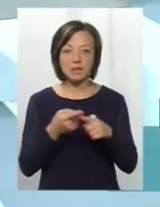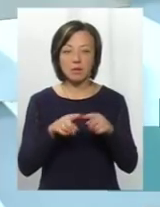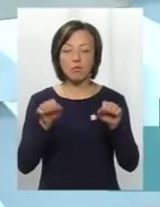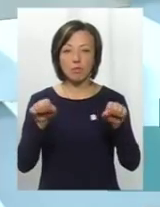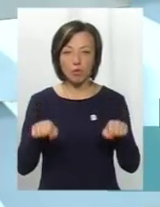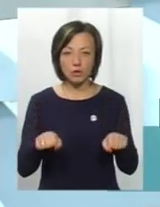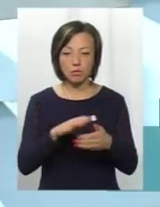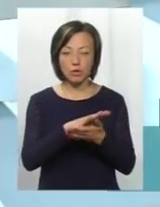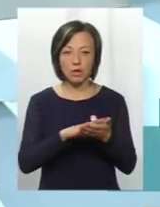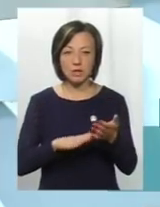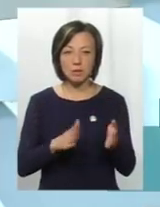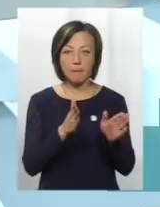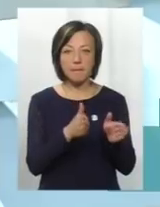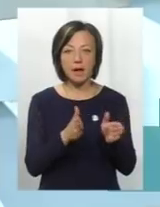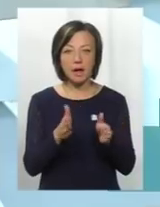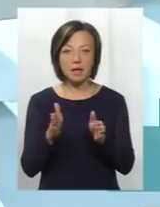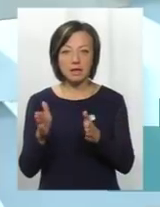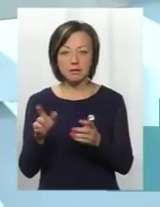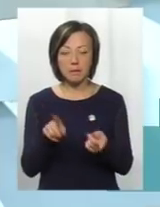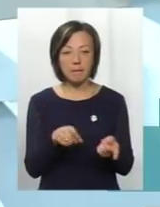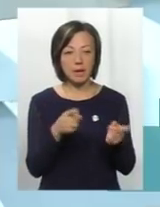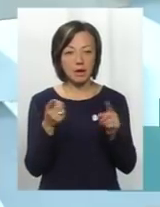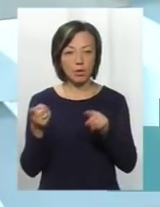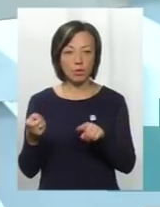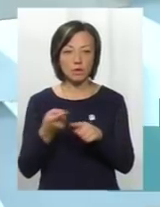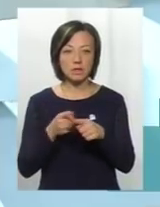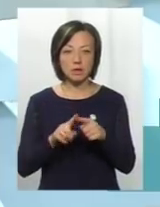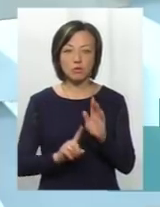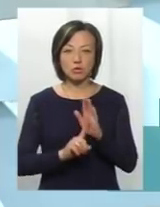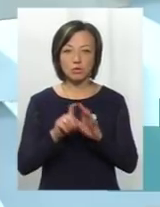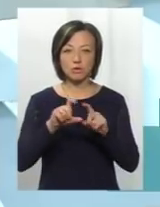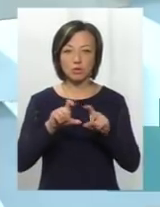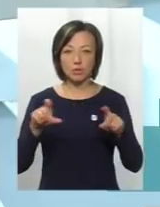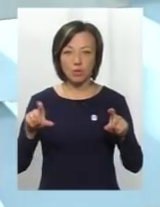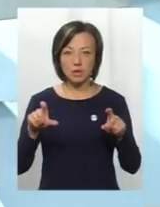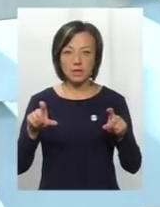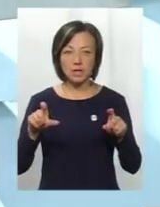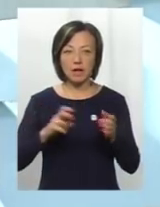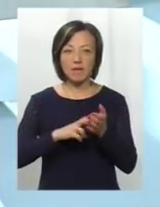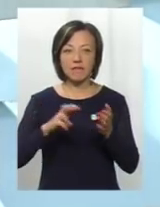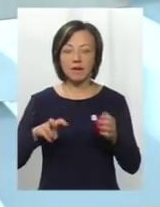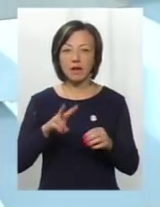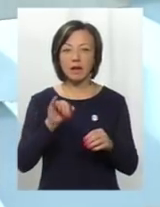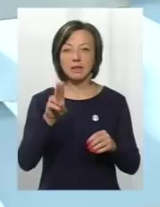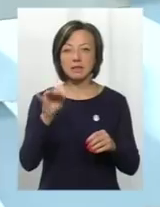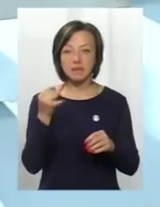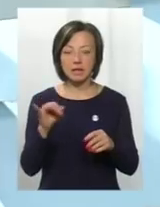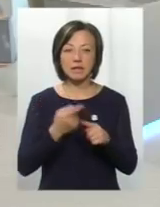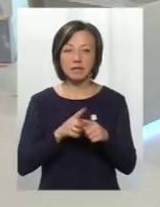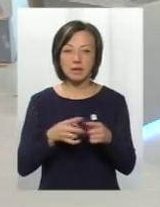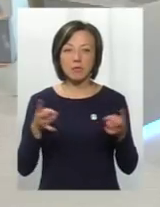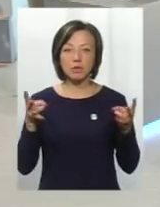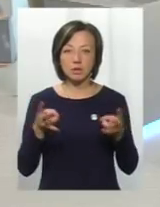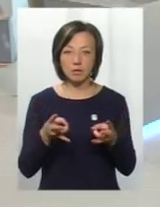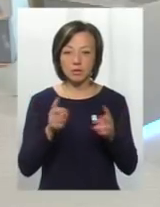відпрацювати в подальшому, механізм переходу цієї початкової школи і виводу її з ліцею. От на це потрібно